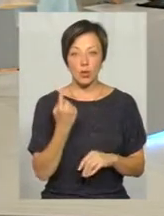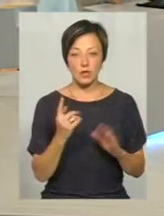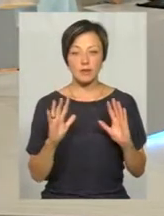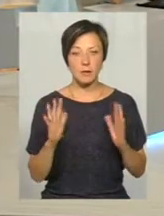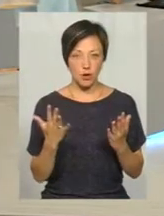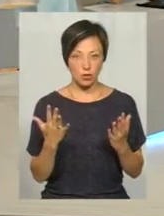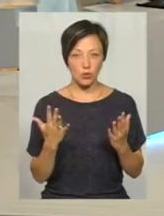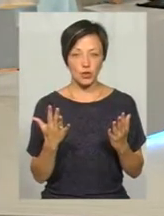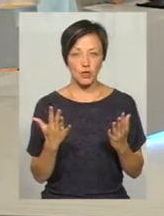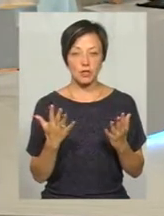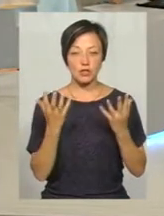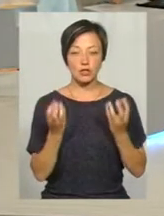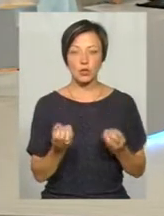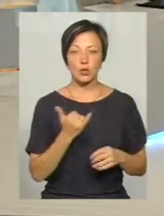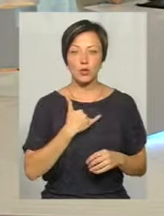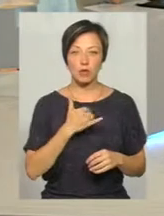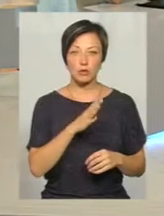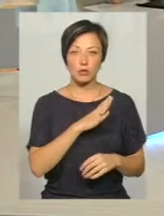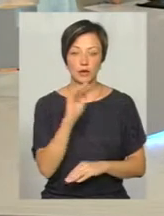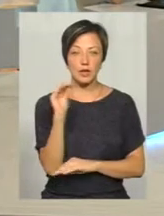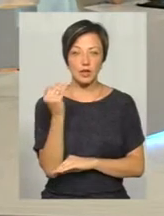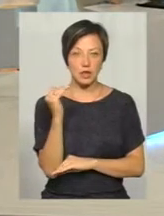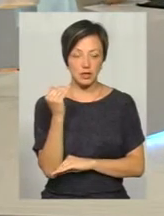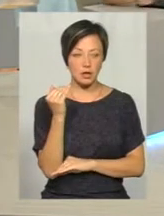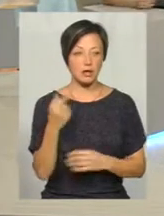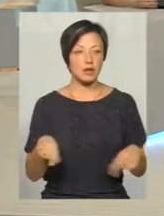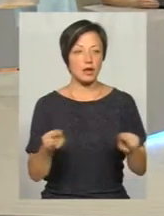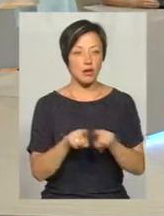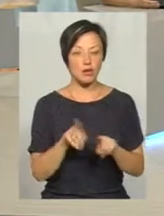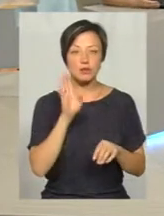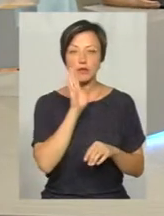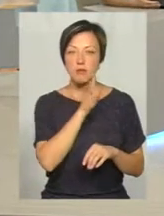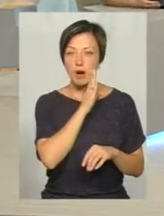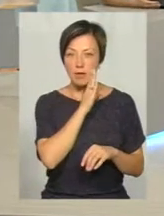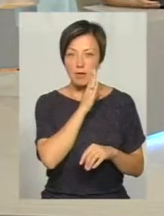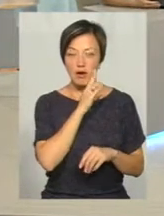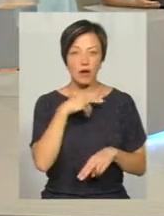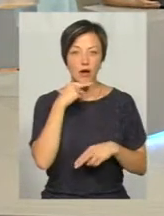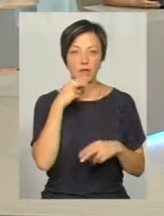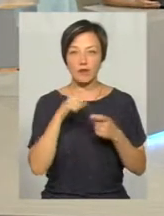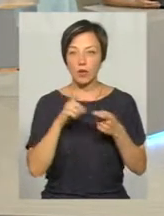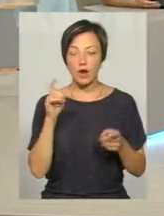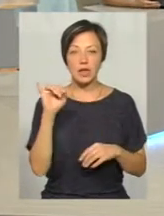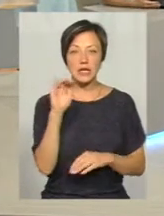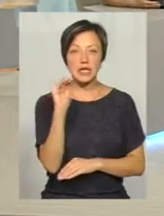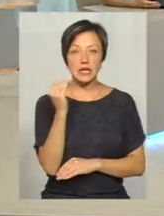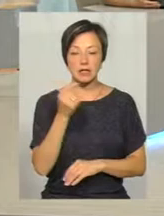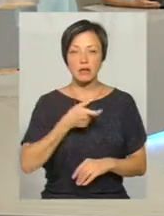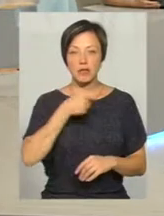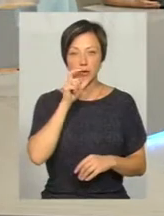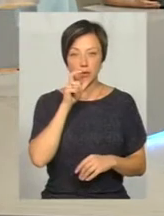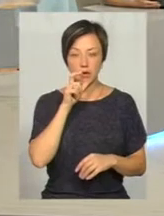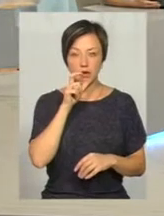так, один випадок, що в нас був, дитина, також мама відволіклась, і дитина випила